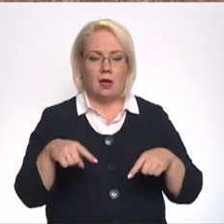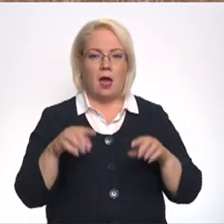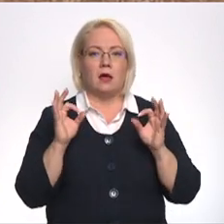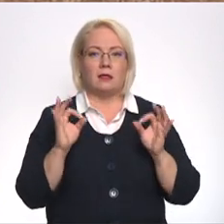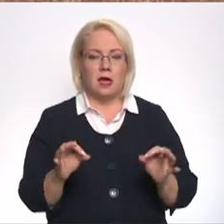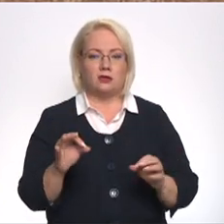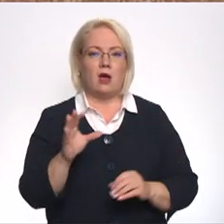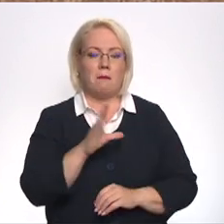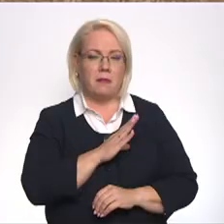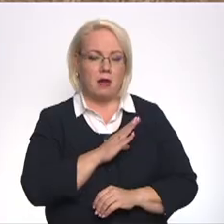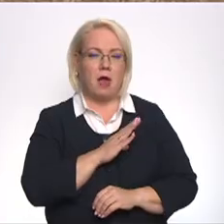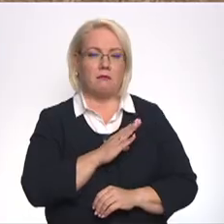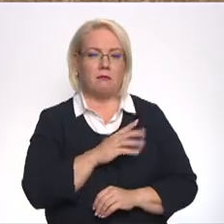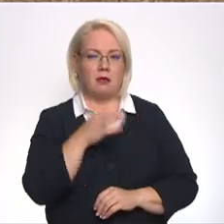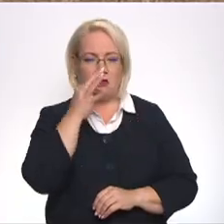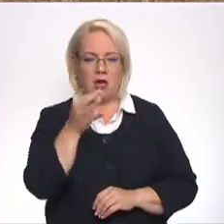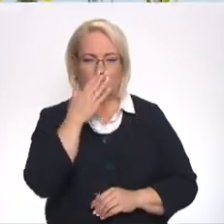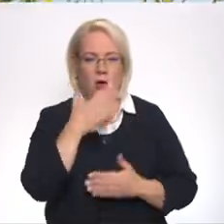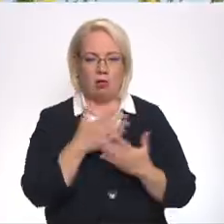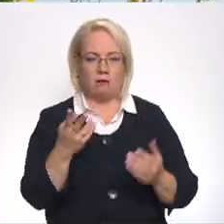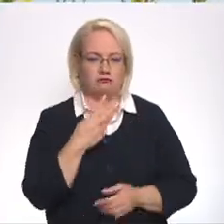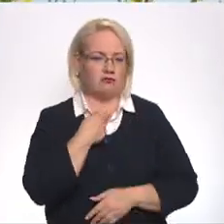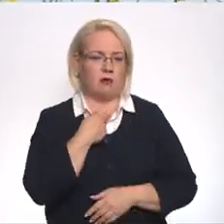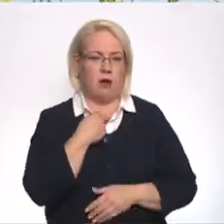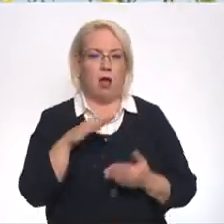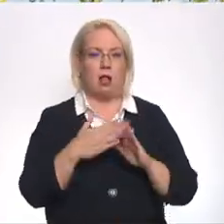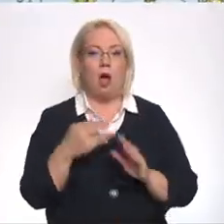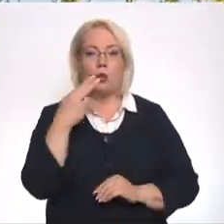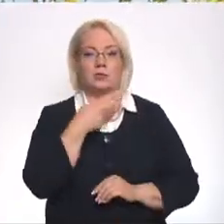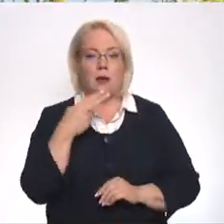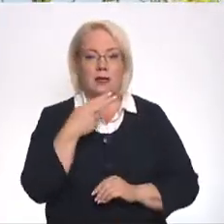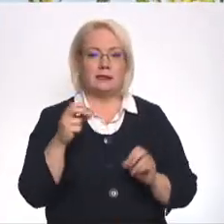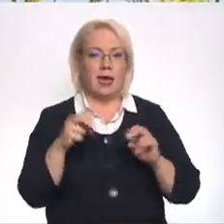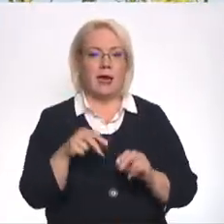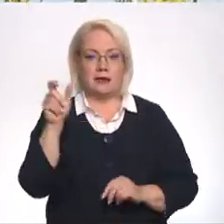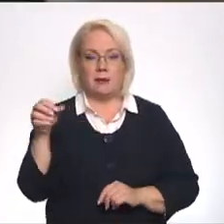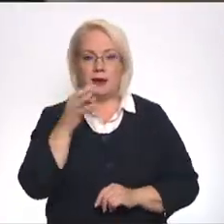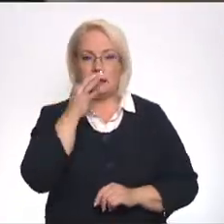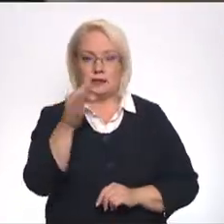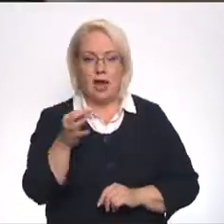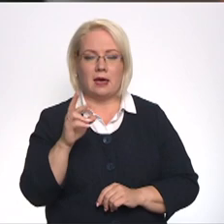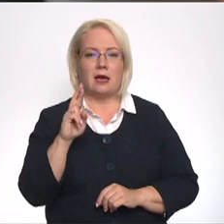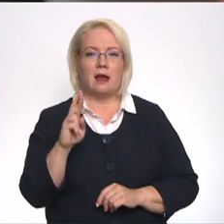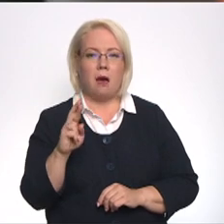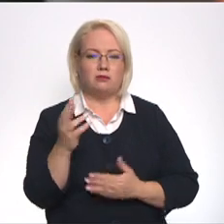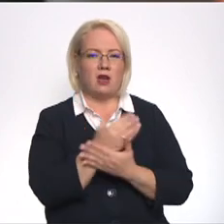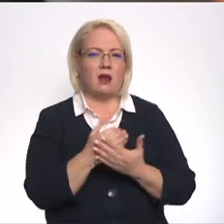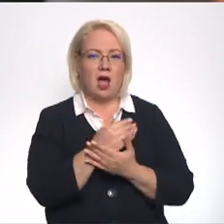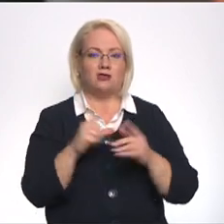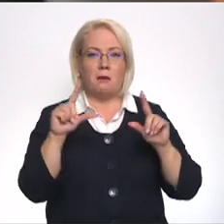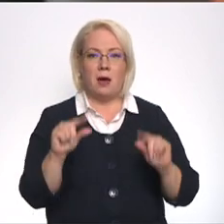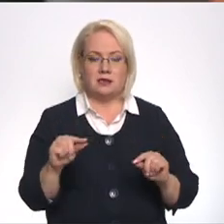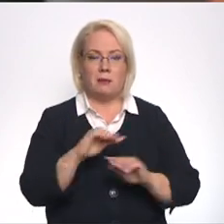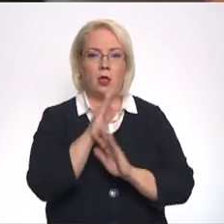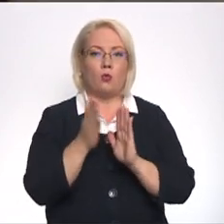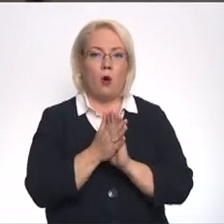bijām, es teikšu, atklāt šokā. Lauksaimniecības eksperti teica, ka rapša raža šogad mazāka, bet kopumā